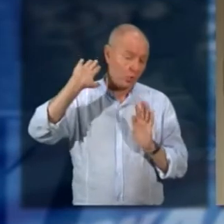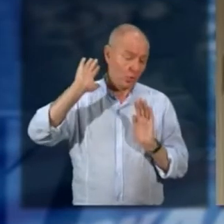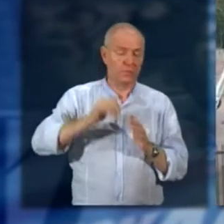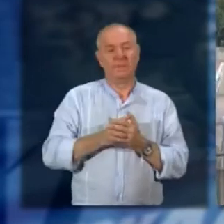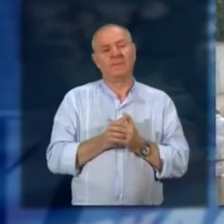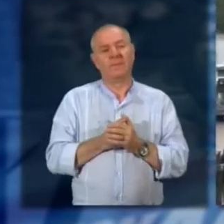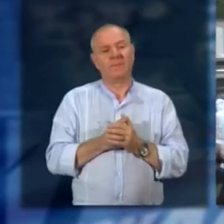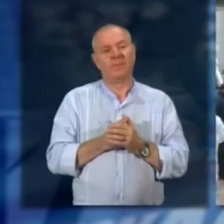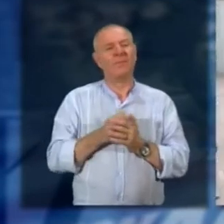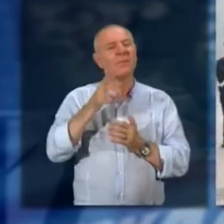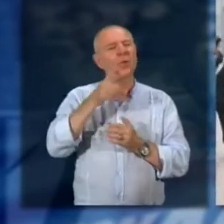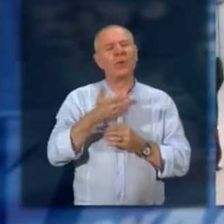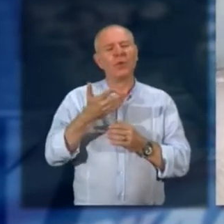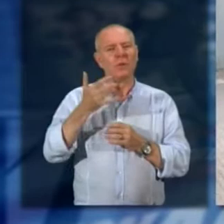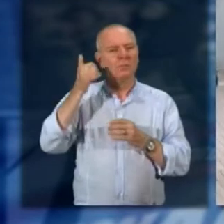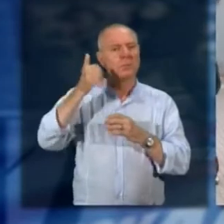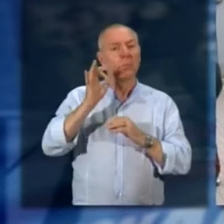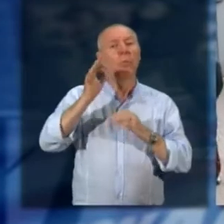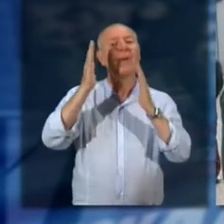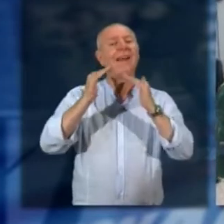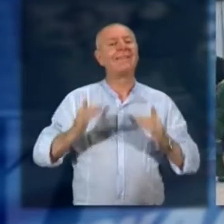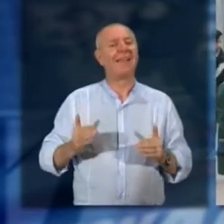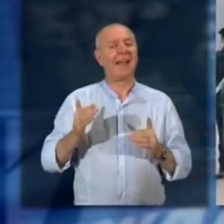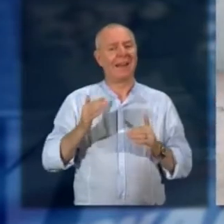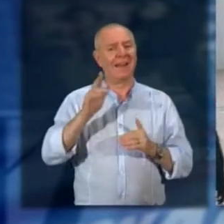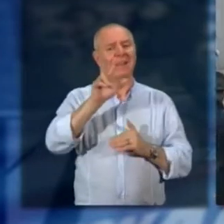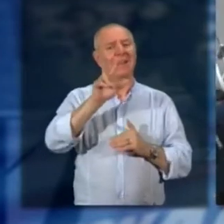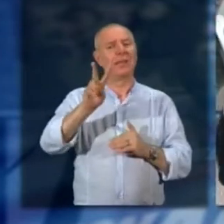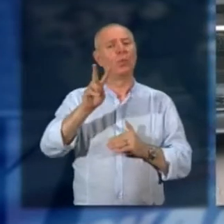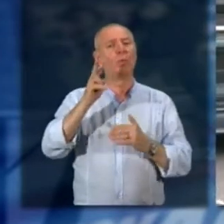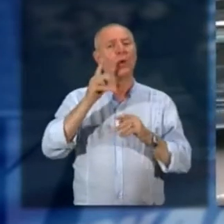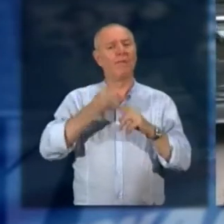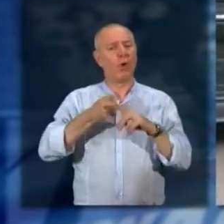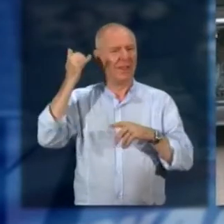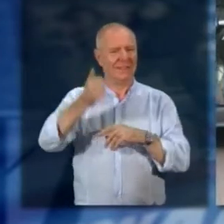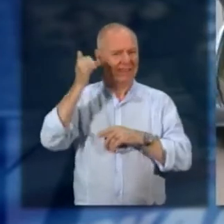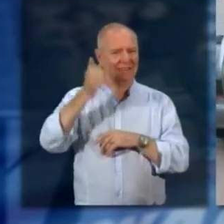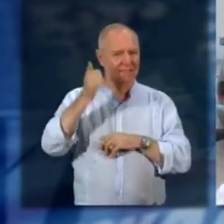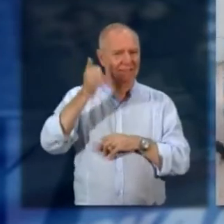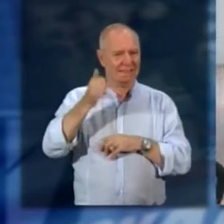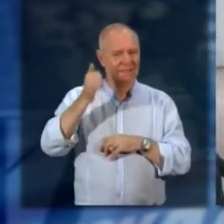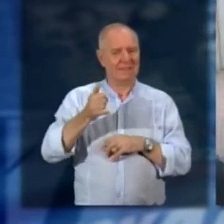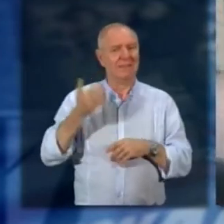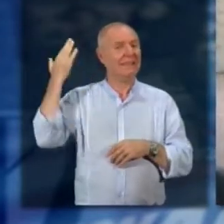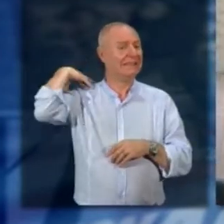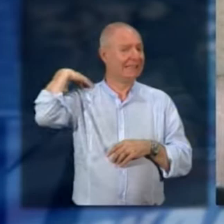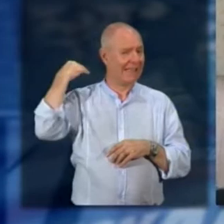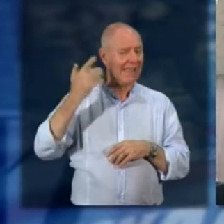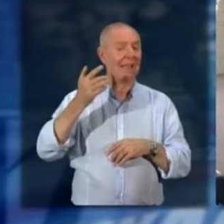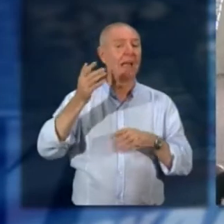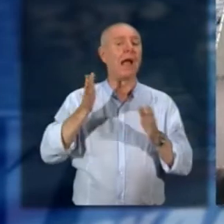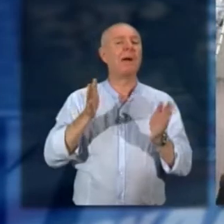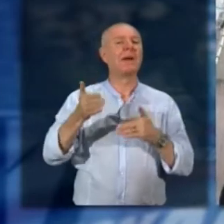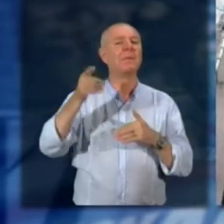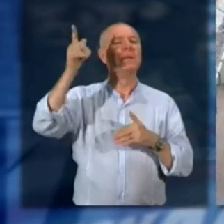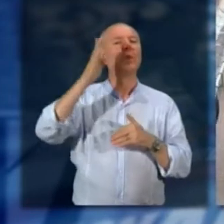Alessia era stata uccisa all'alba della vigilia di Natale con 32 coltellate che il compagno le aveva sferrato alla schiena nel loro appartamento a Bè.